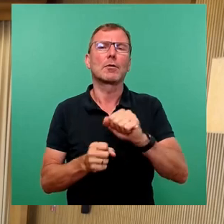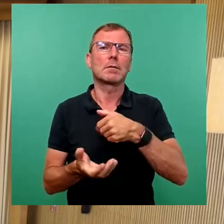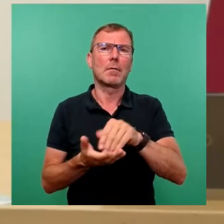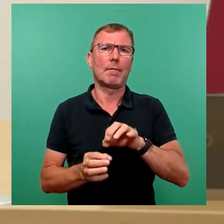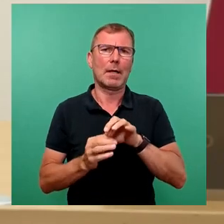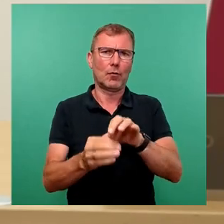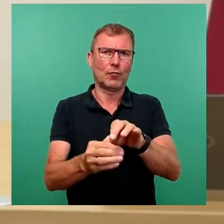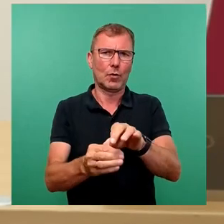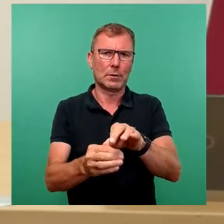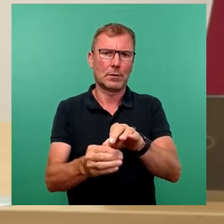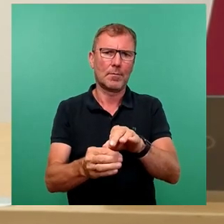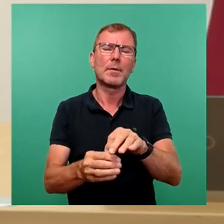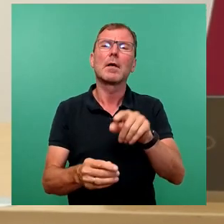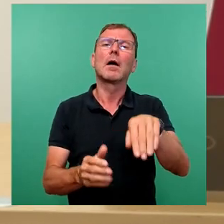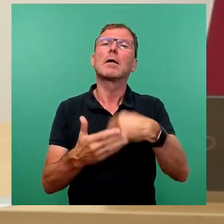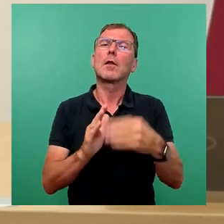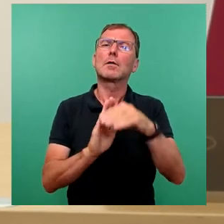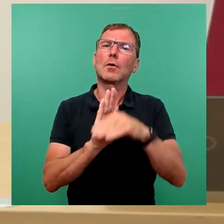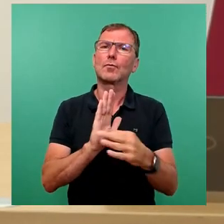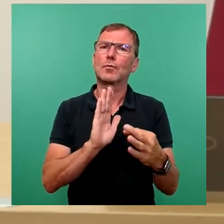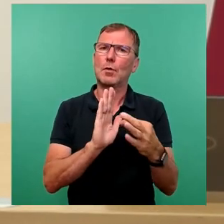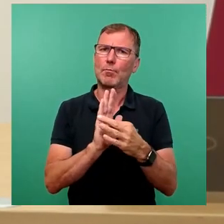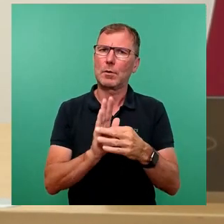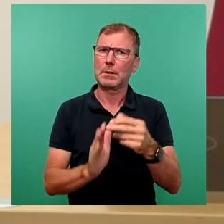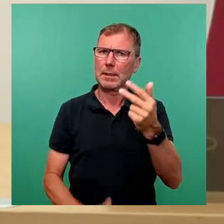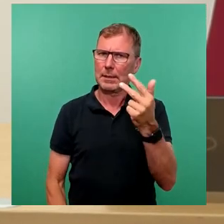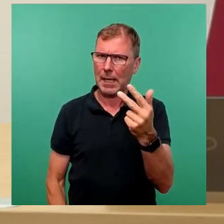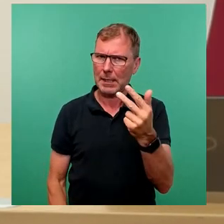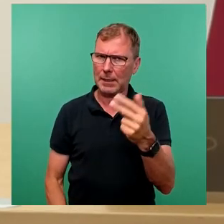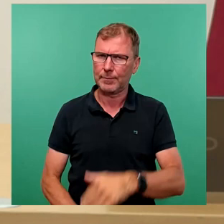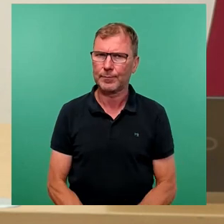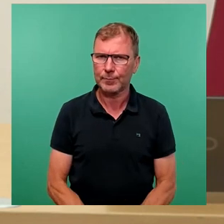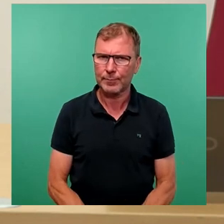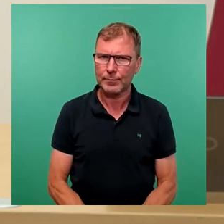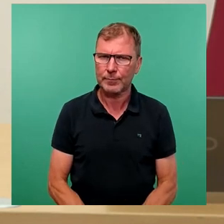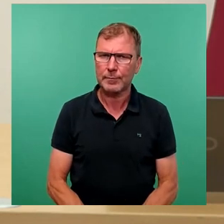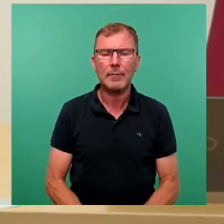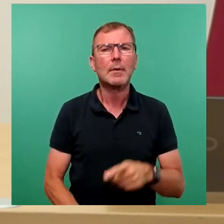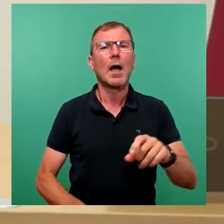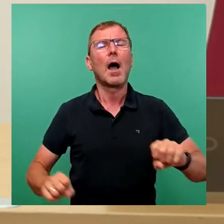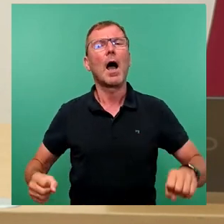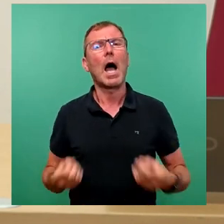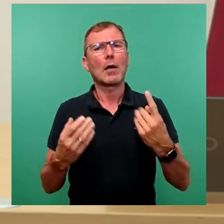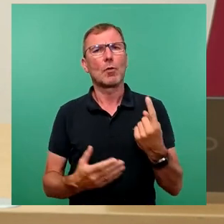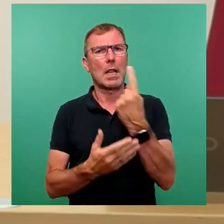... fort mit dem Tagesordnungspunkt 3, die Aktuelle Stunde